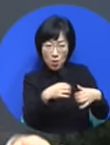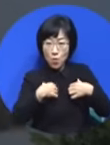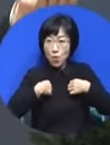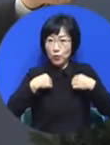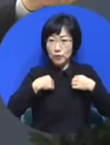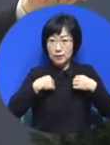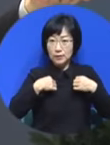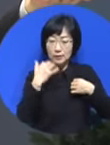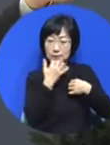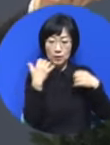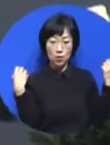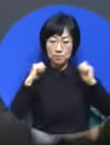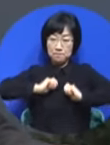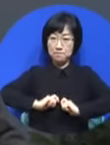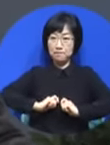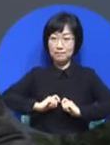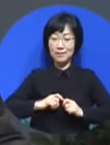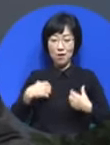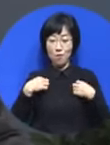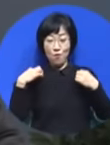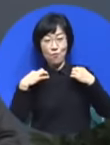이렇게 보여줘도 몰라.